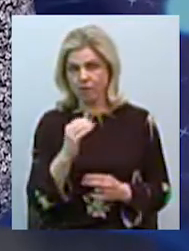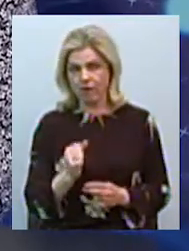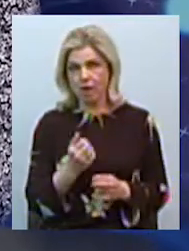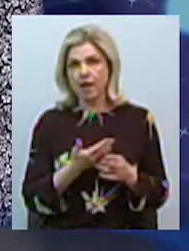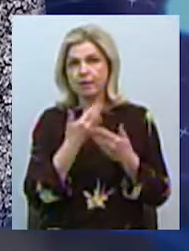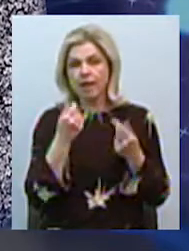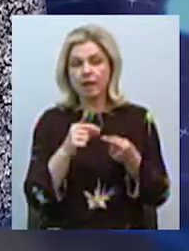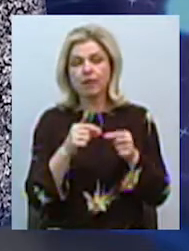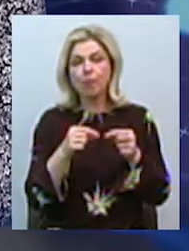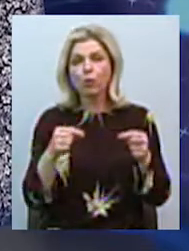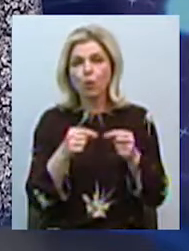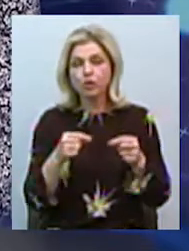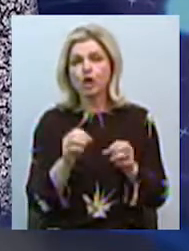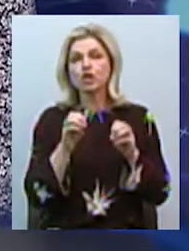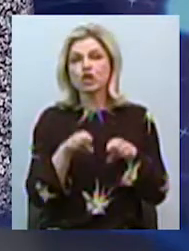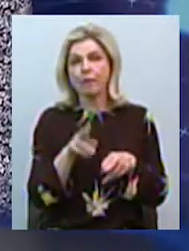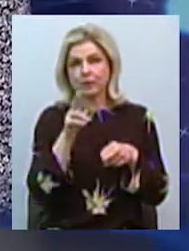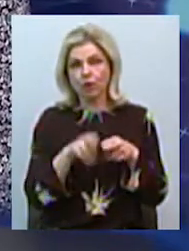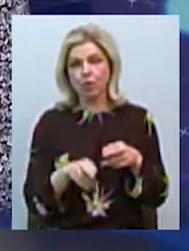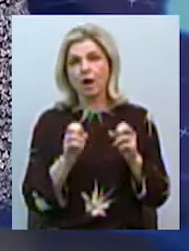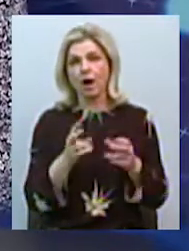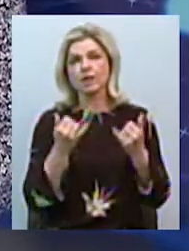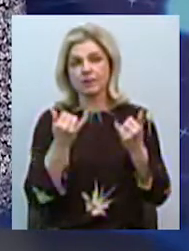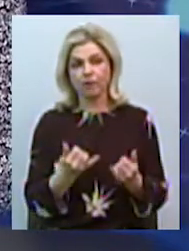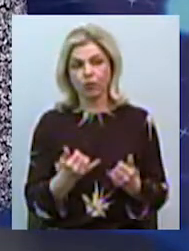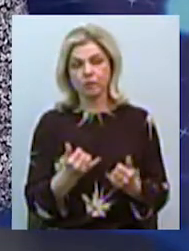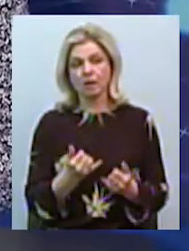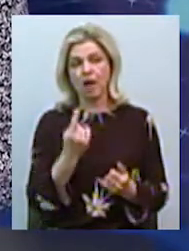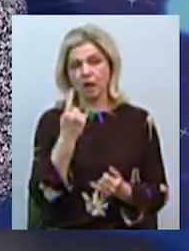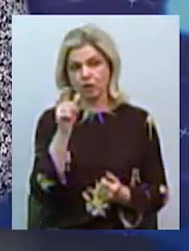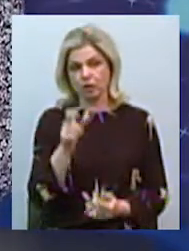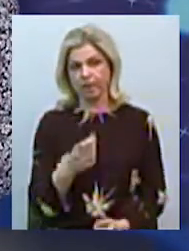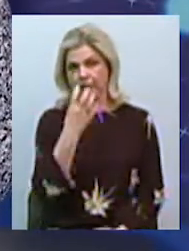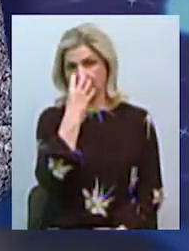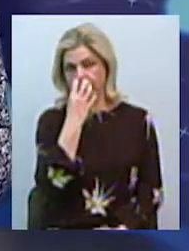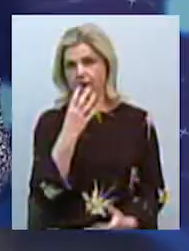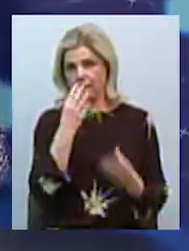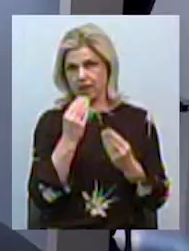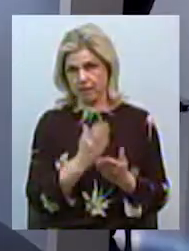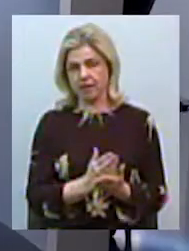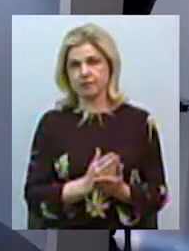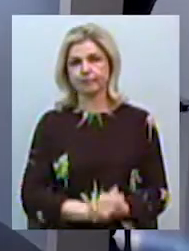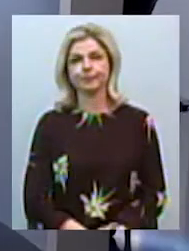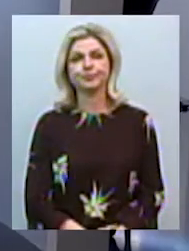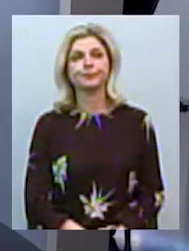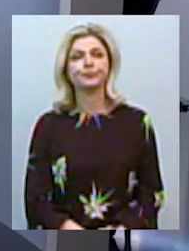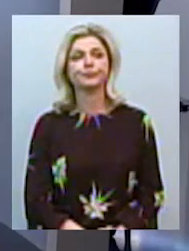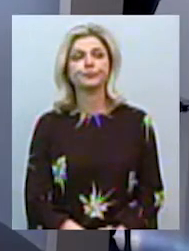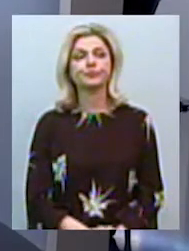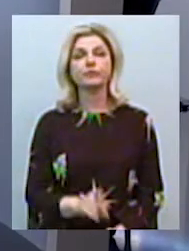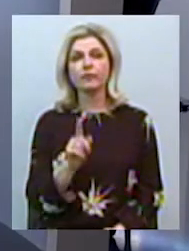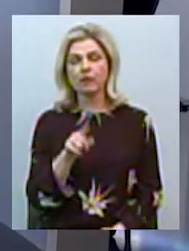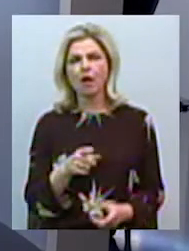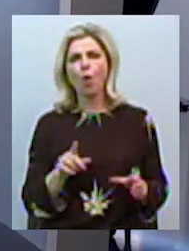-полосок, і чим це закінчиться, як на сьогоднішній день у нас один на ІВЛ є. Страшно. Ви кажуть, ще навіть організувалася якась